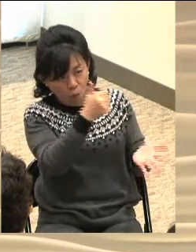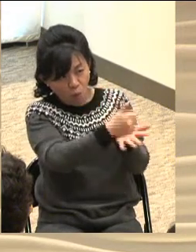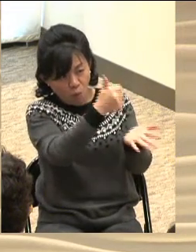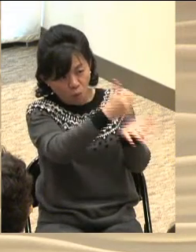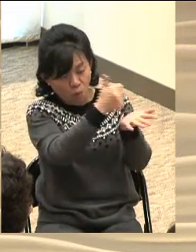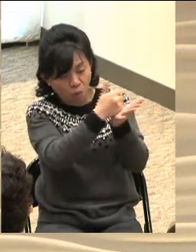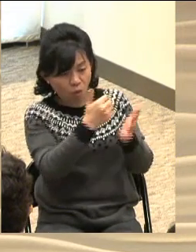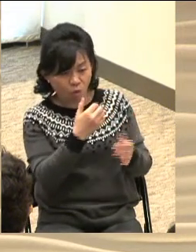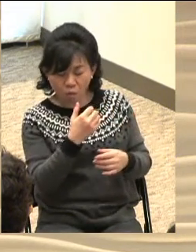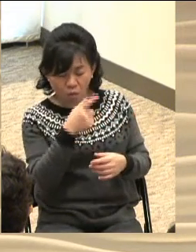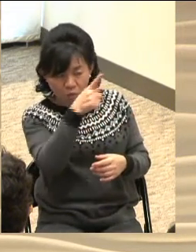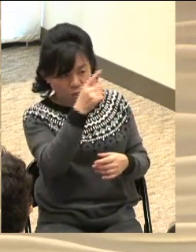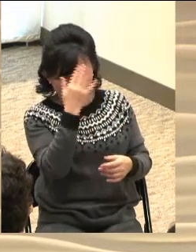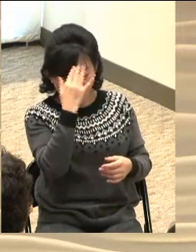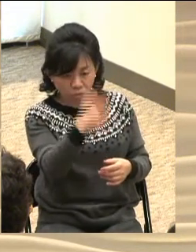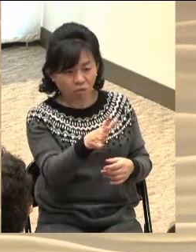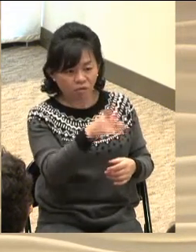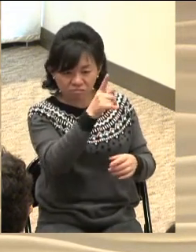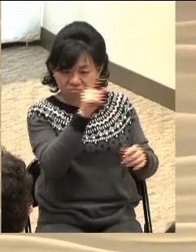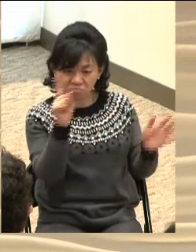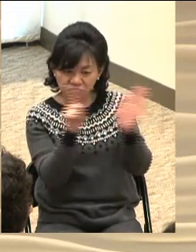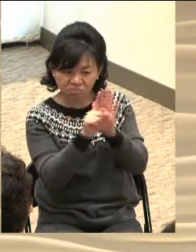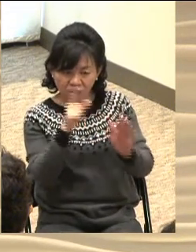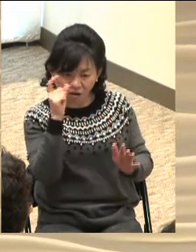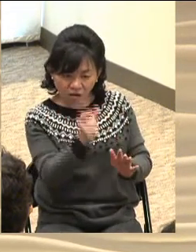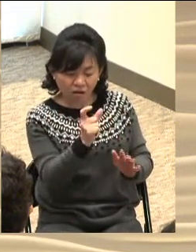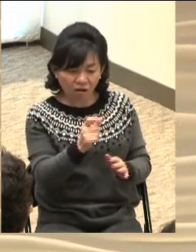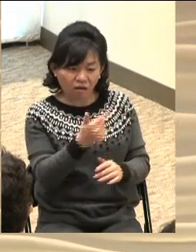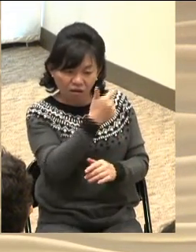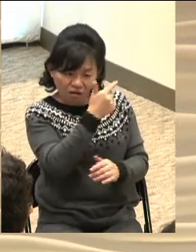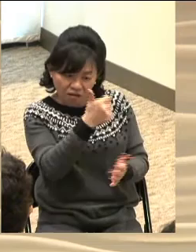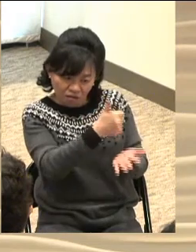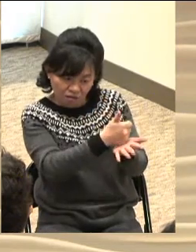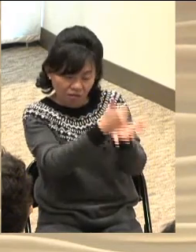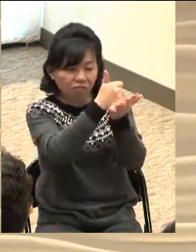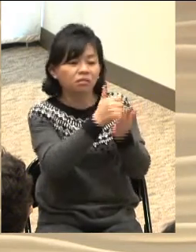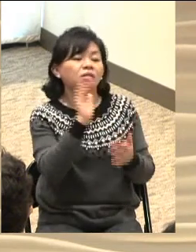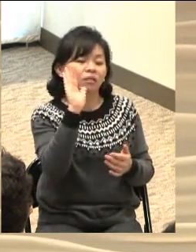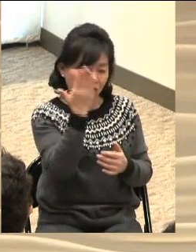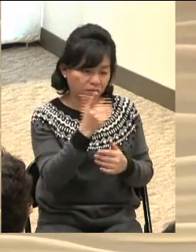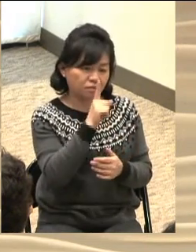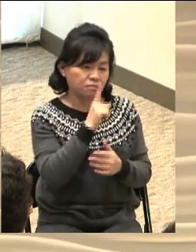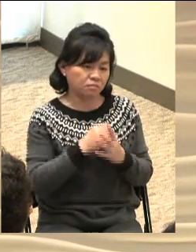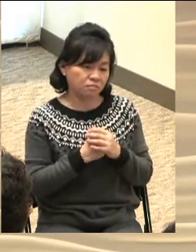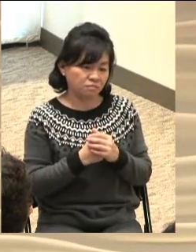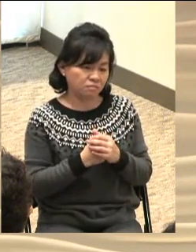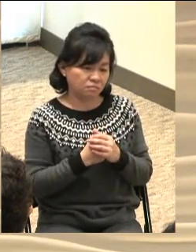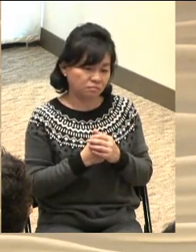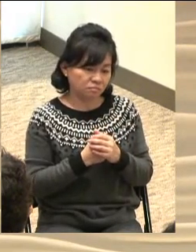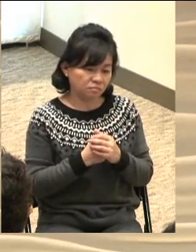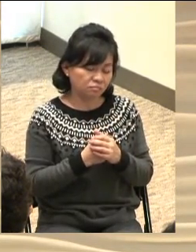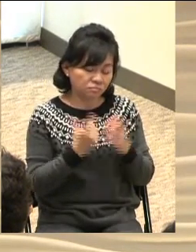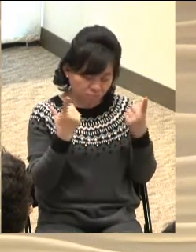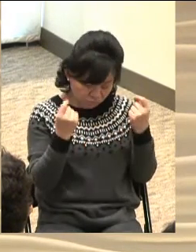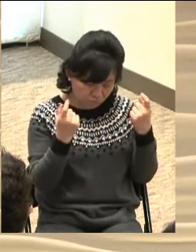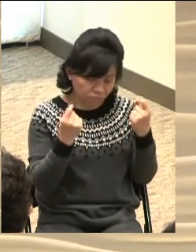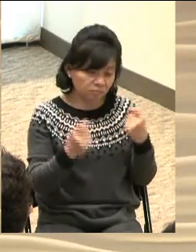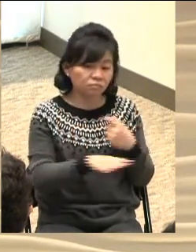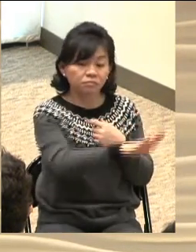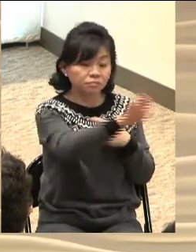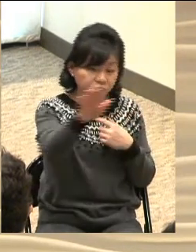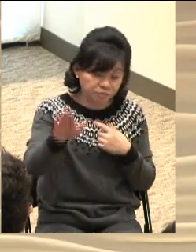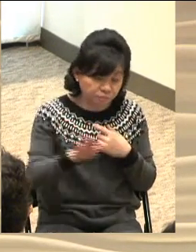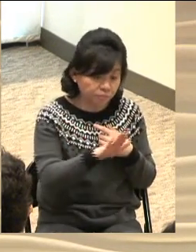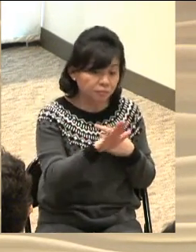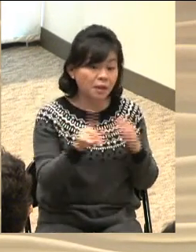말씀의 사람이 되고 말씀을 전하는 사람들이 또한 되는 것이죠 오늘 무엇보다 여러분 안에